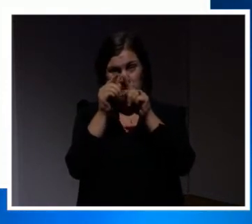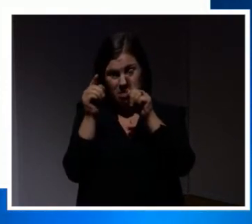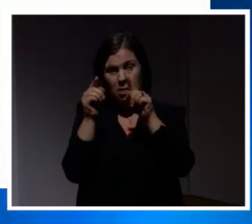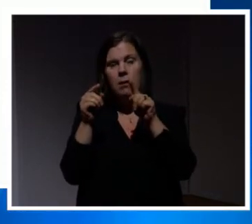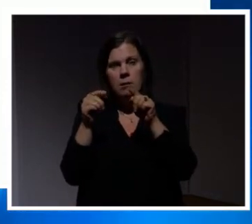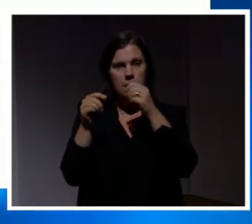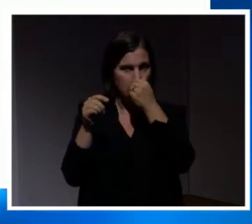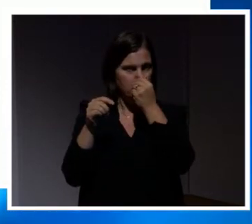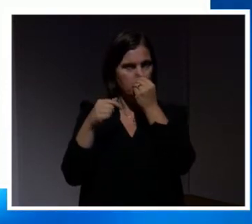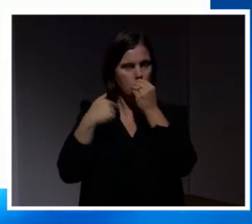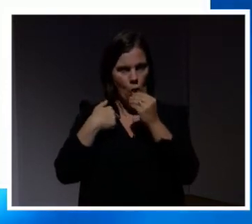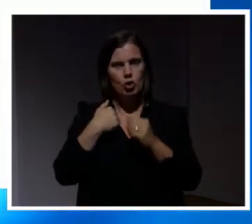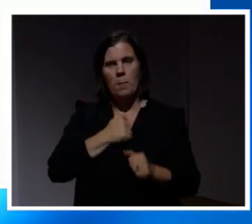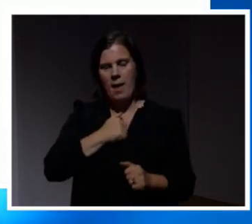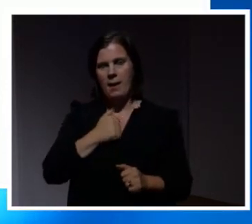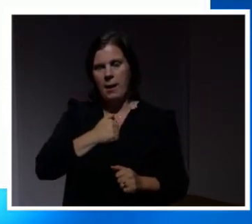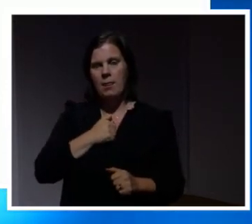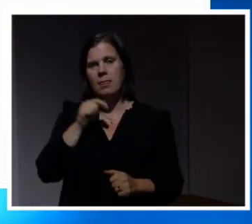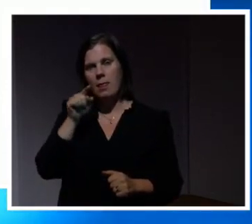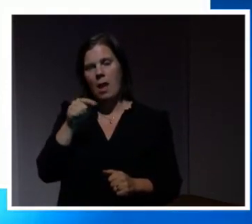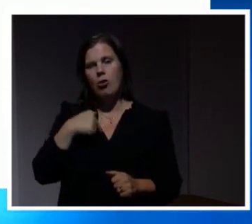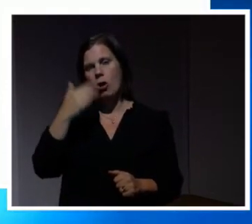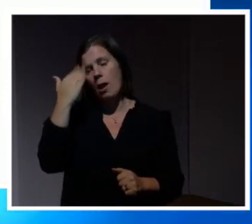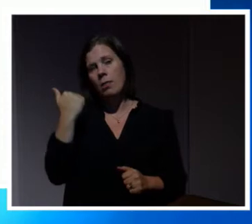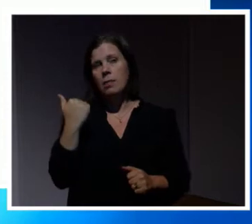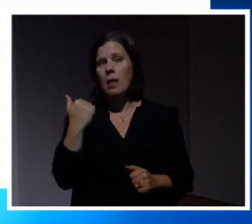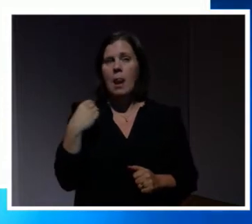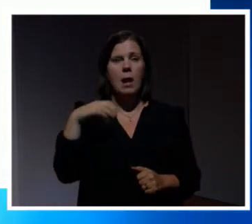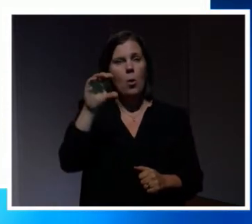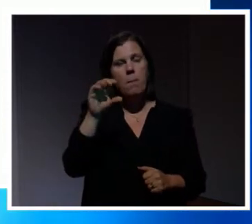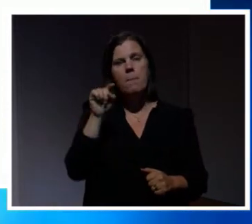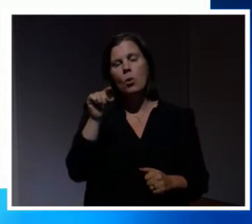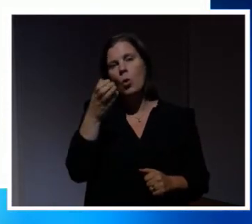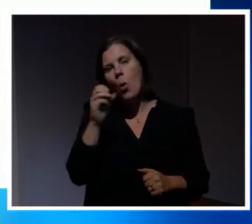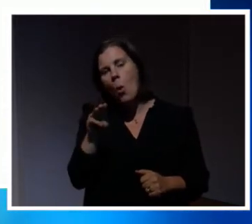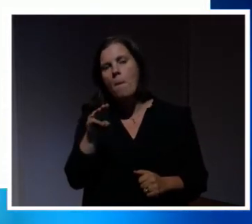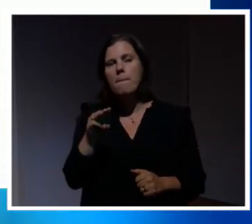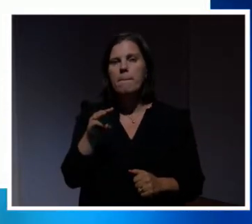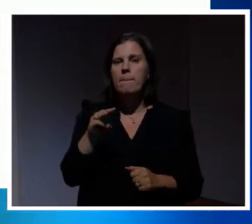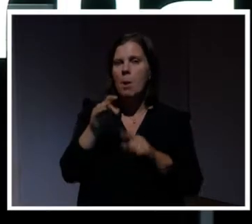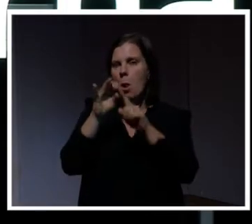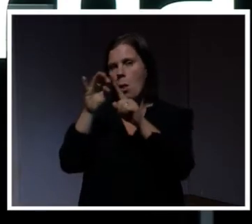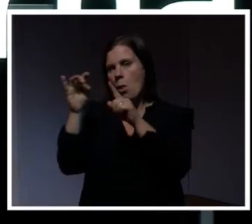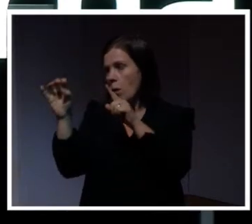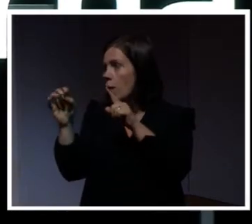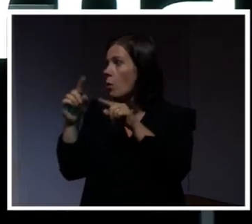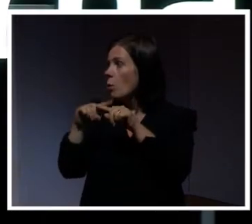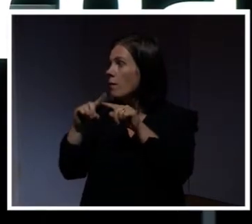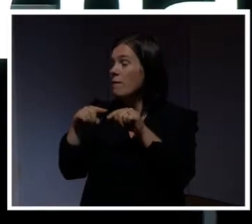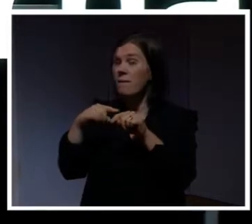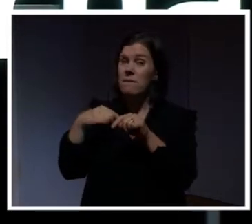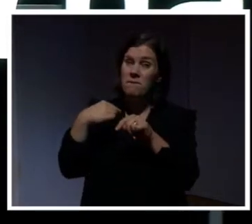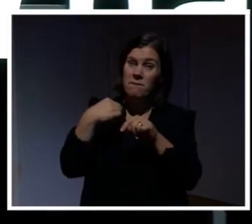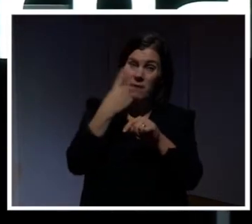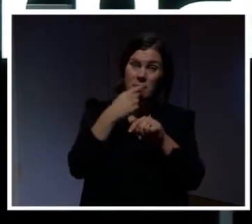jag som äger. Och där kan jag lägga upp till exempel .com.login pbkdf2.info och facebook